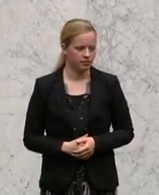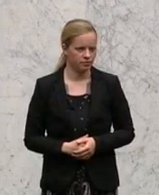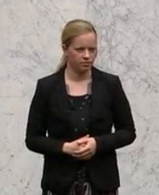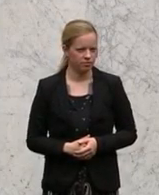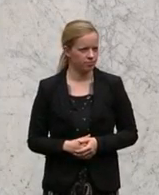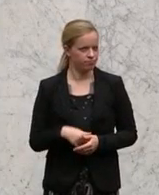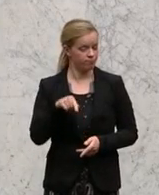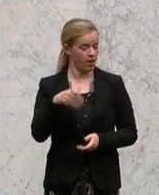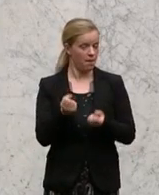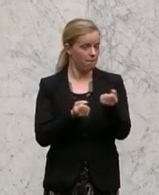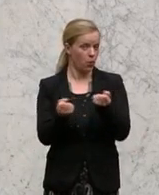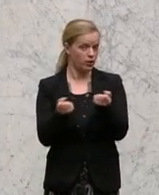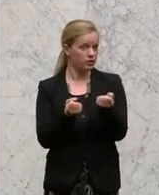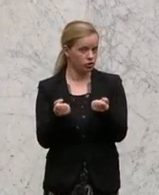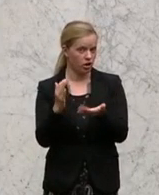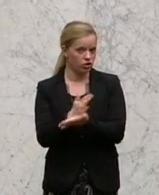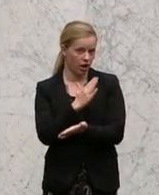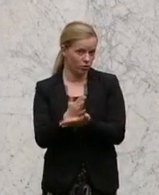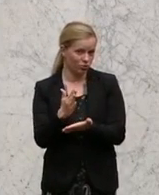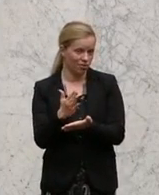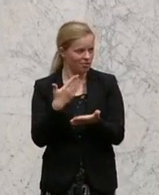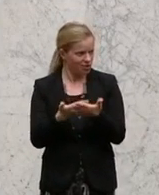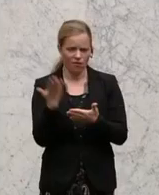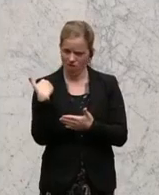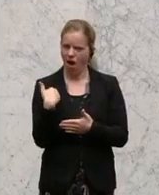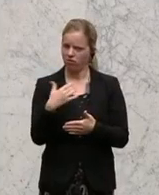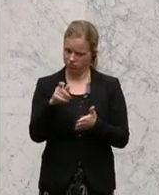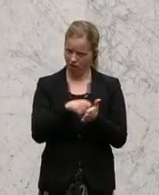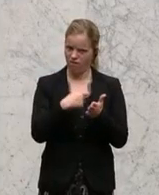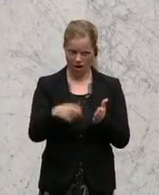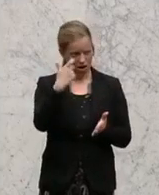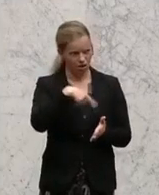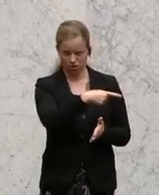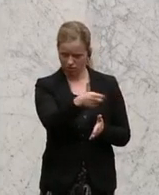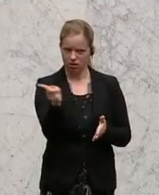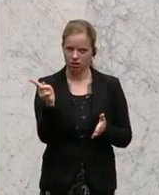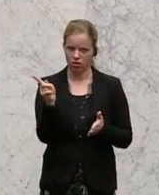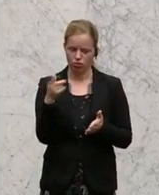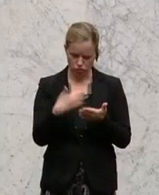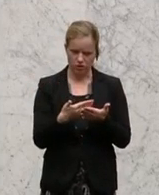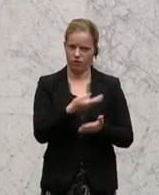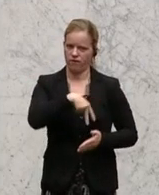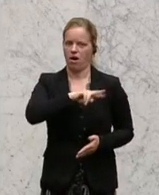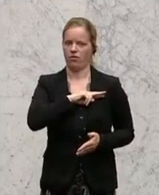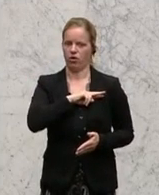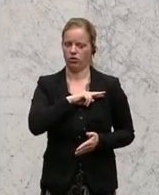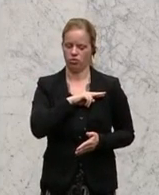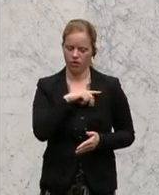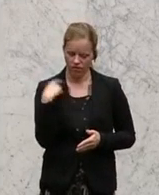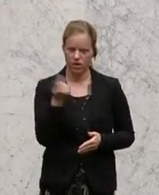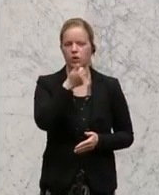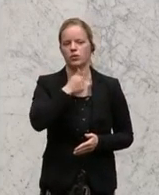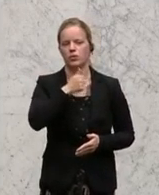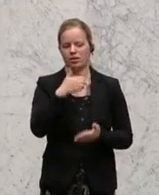Es ist eine politische Entscheidung. Dafür wurden wir gewählt, um Entscheidungen zu treffen. Und das ist jetzt unsere Verantwortung. Wir Grüne